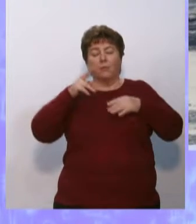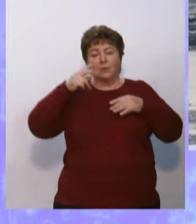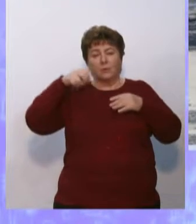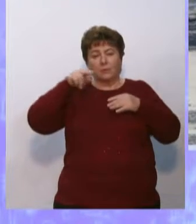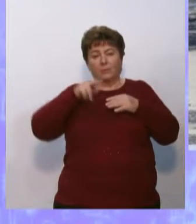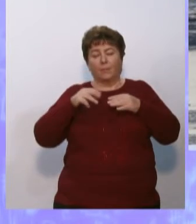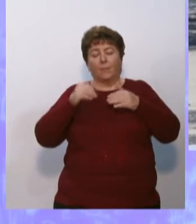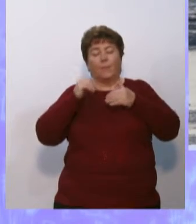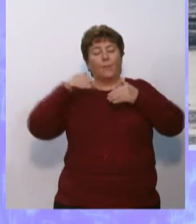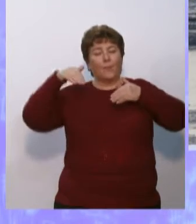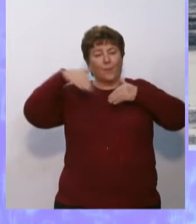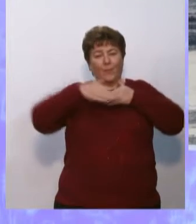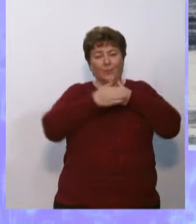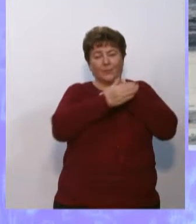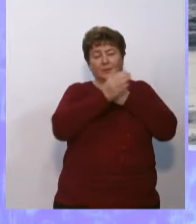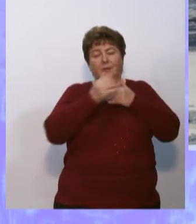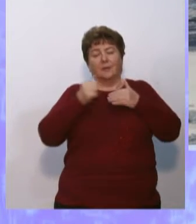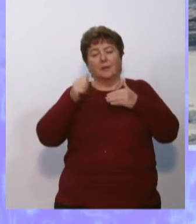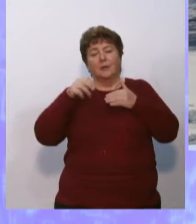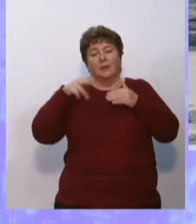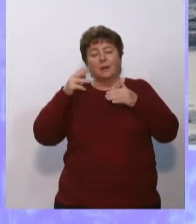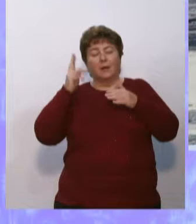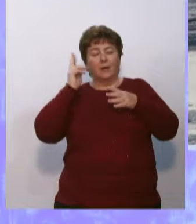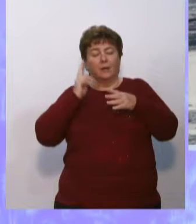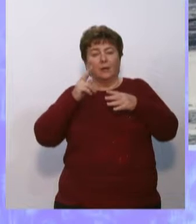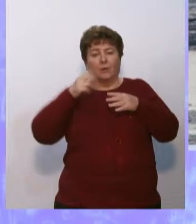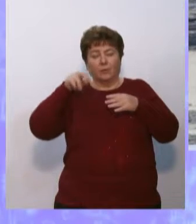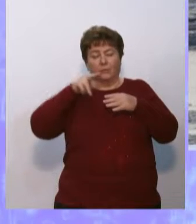по берегам ледяной Антарктиды.